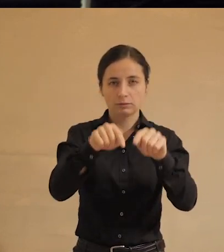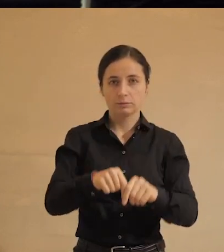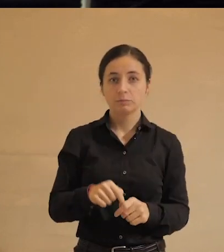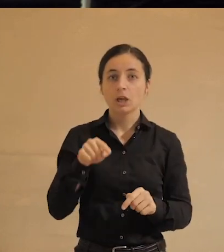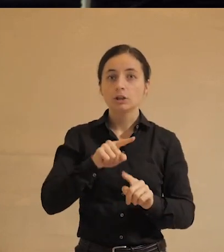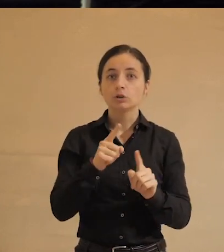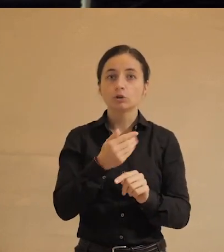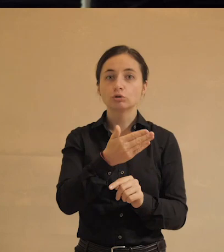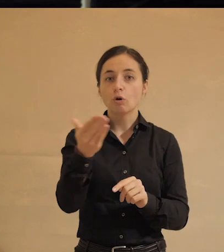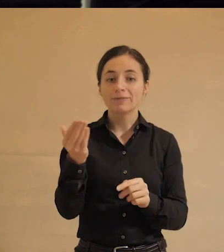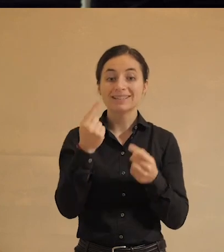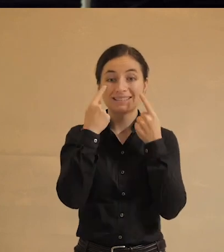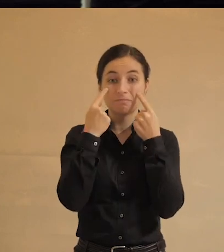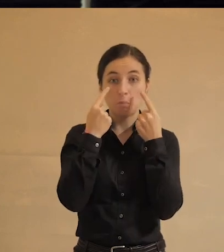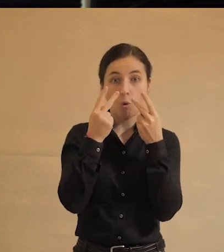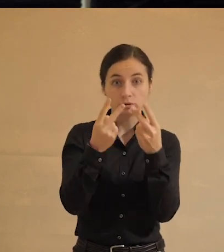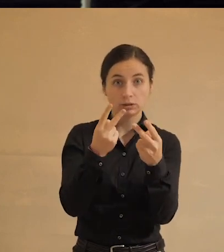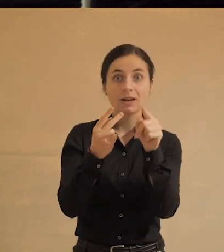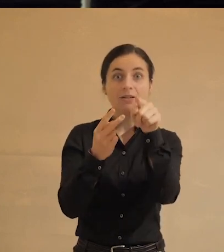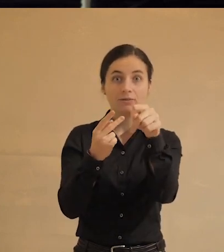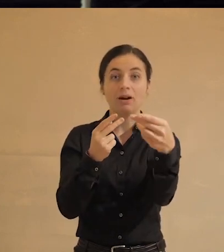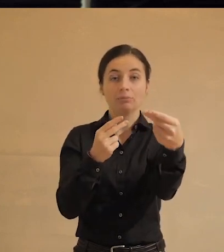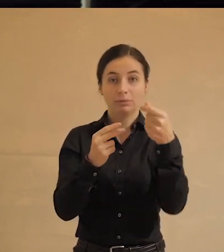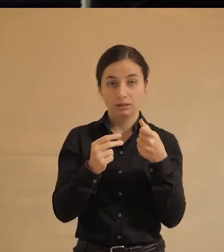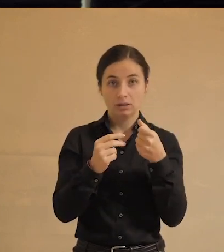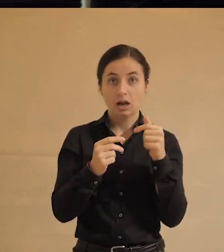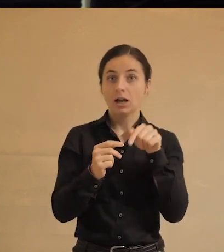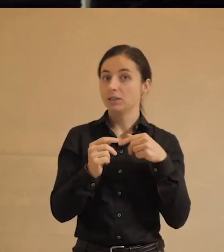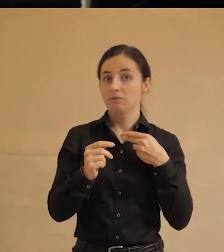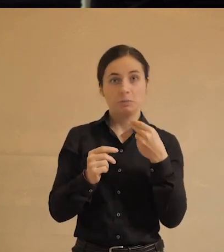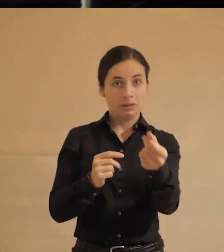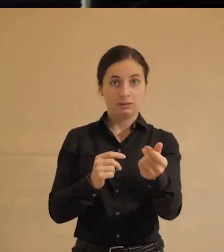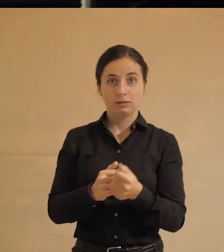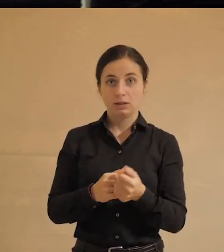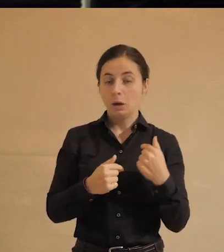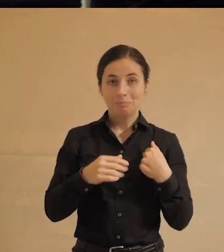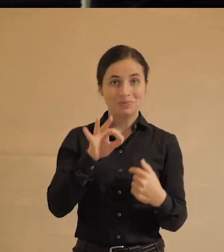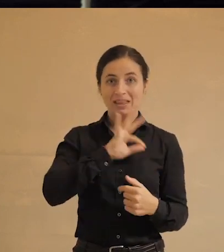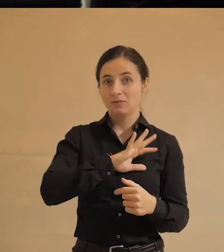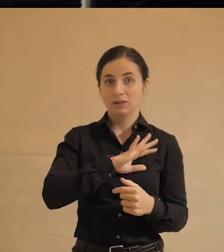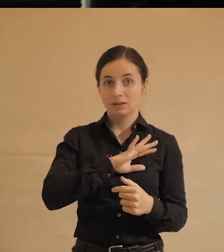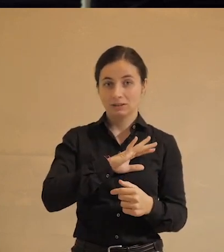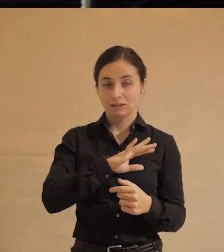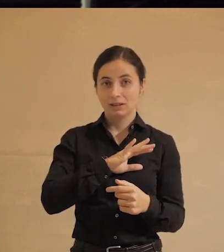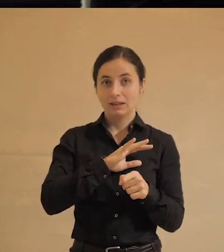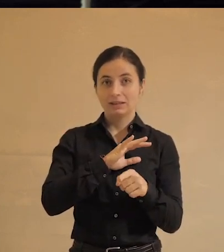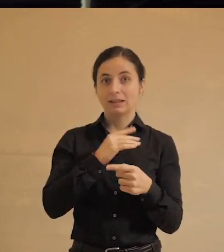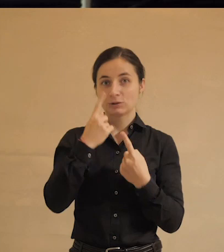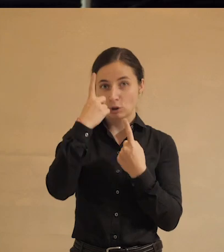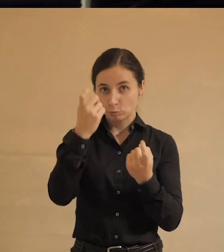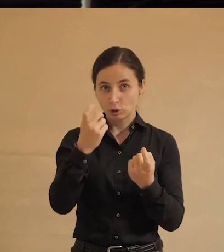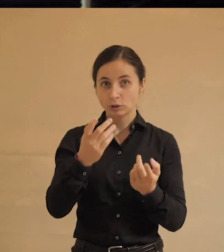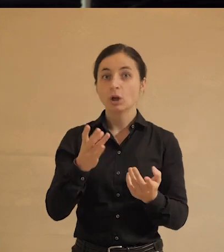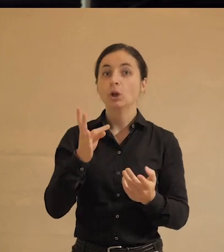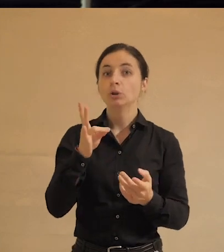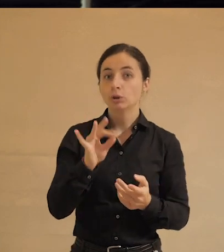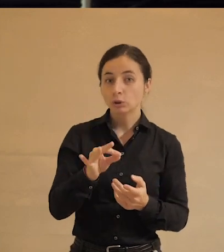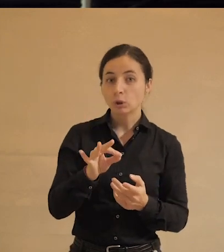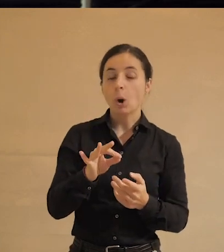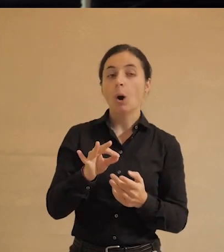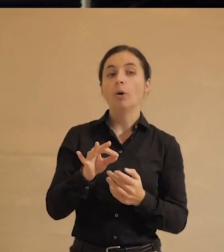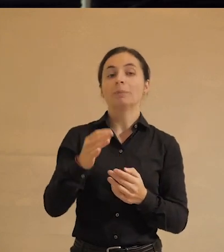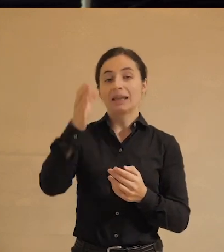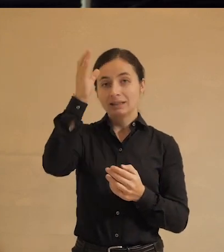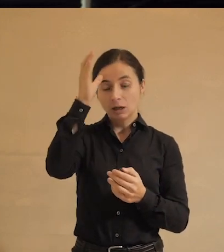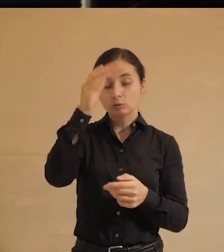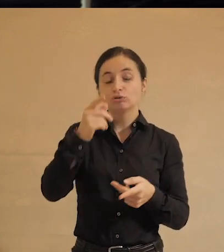За то, что вы на что-то смотрите, вам должны платить, а не вы должны платить. Мне крайне невыгодно вам это сообщать, как вы понимаете. Но научная